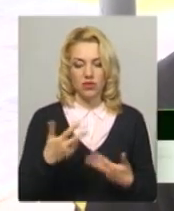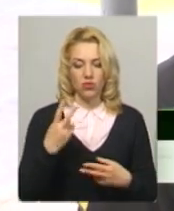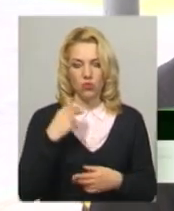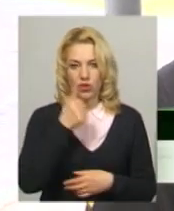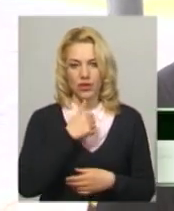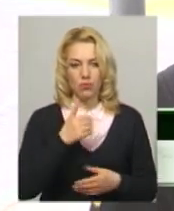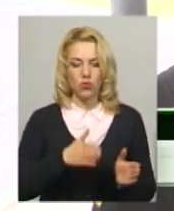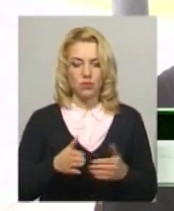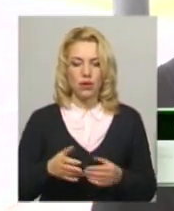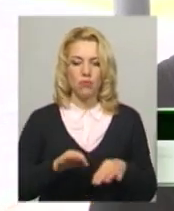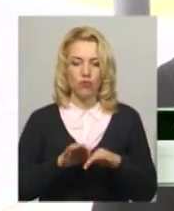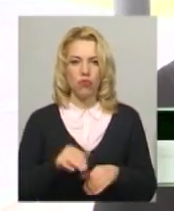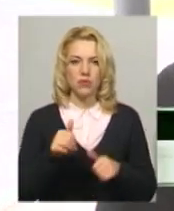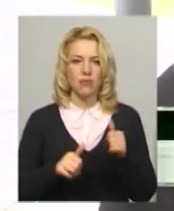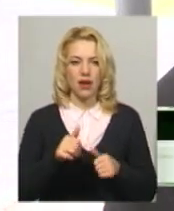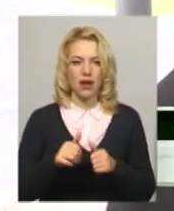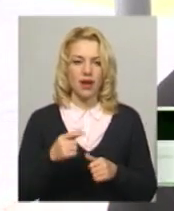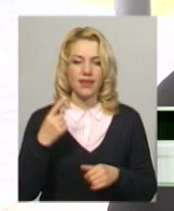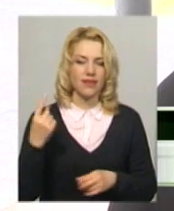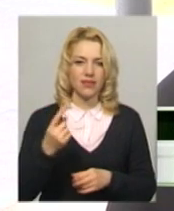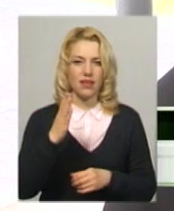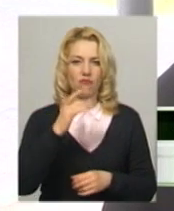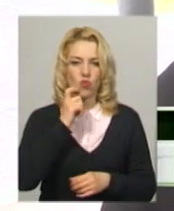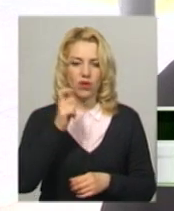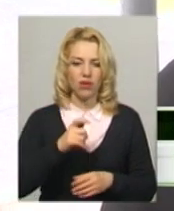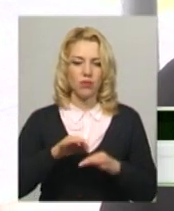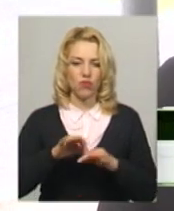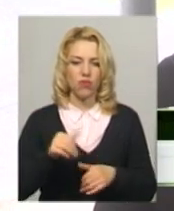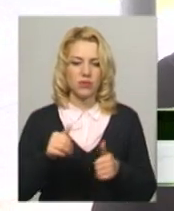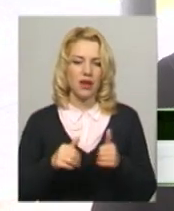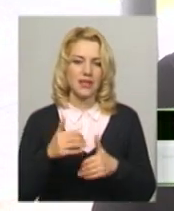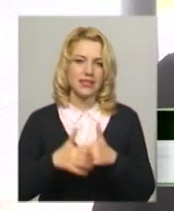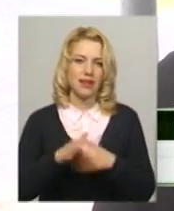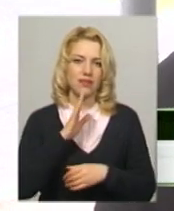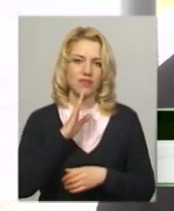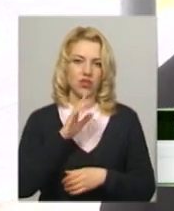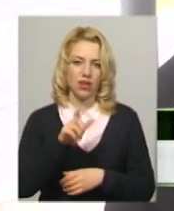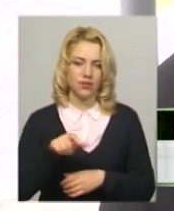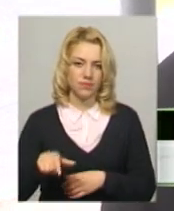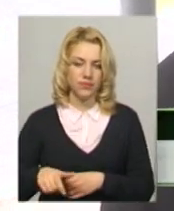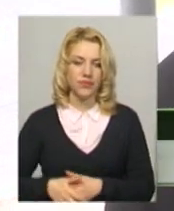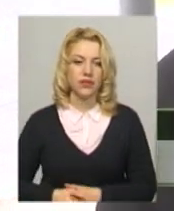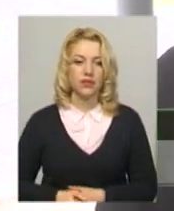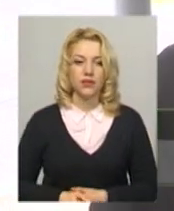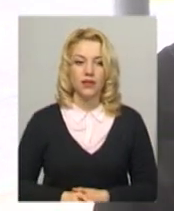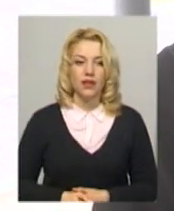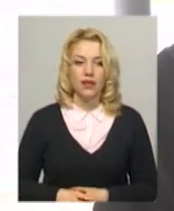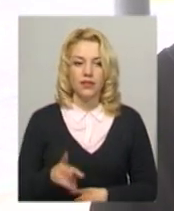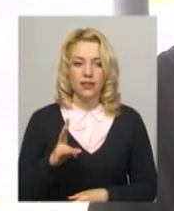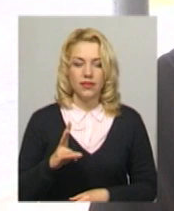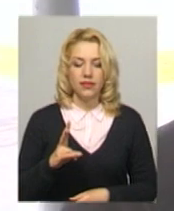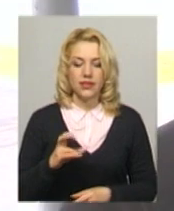проводимо змагання єдині в Україні. Такі проводимо змагання серед дівчат. На